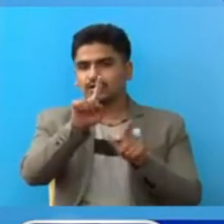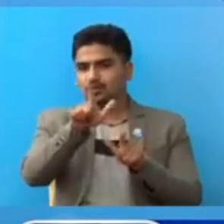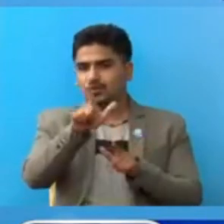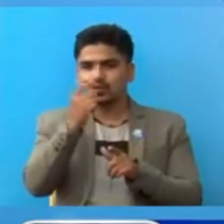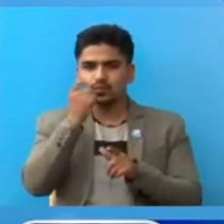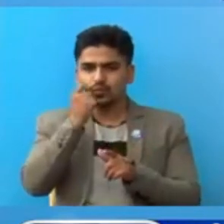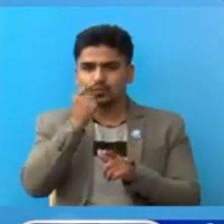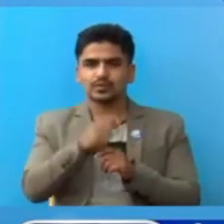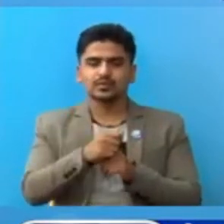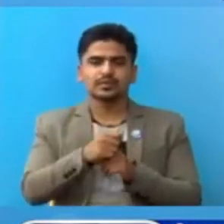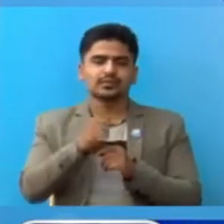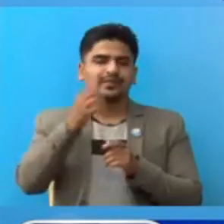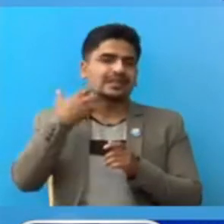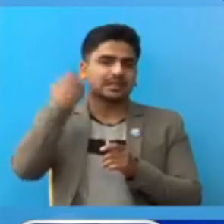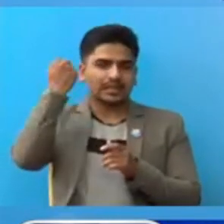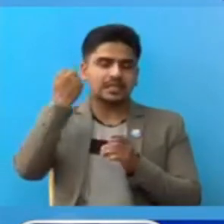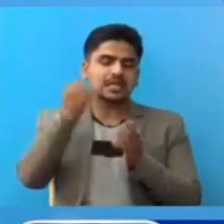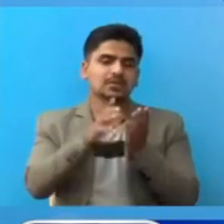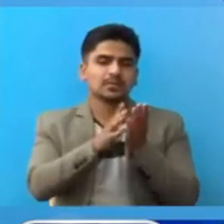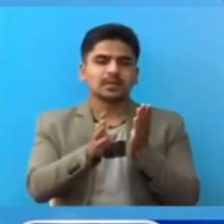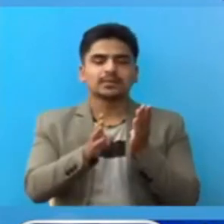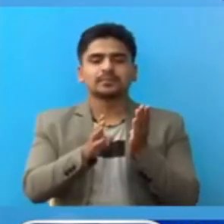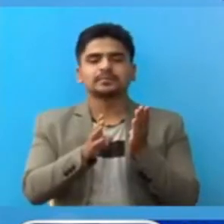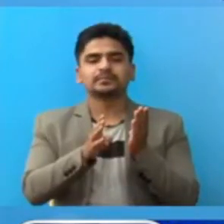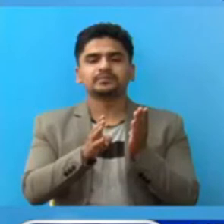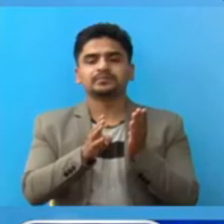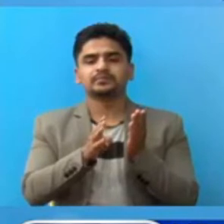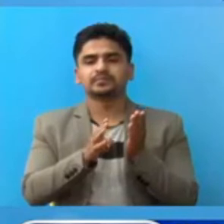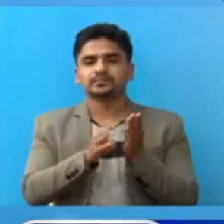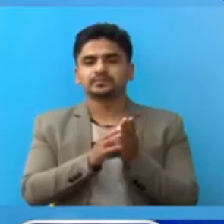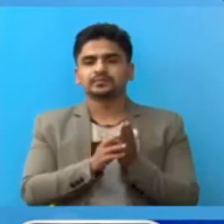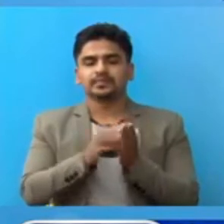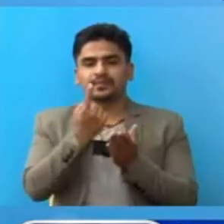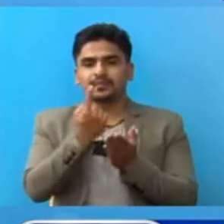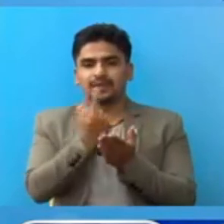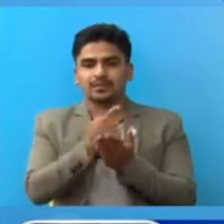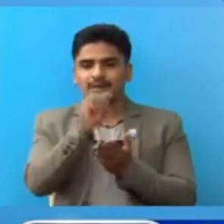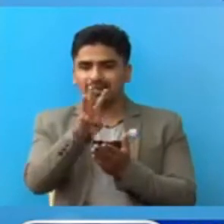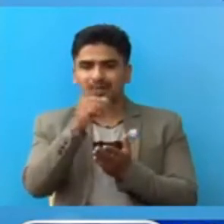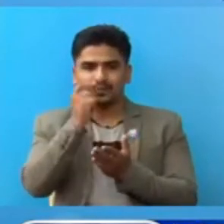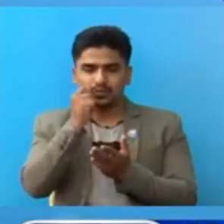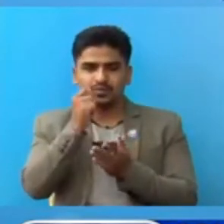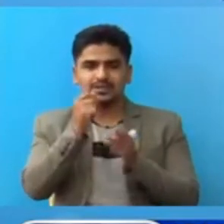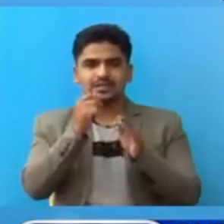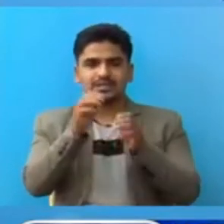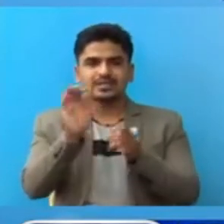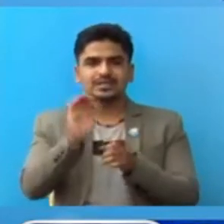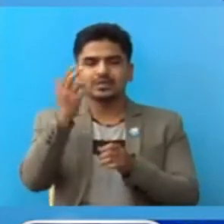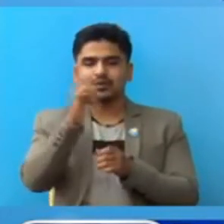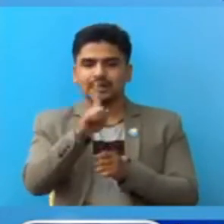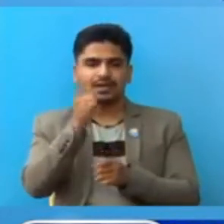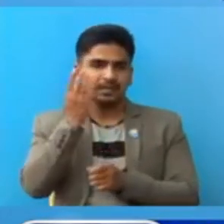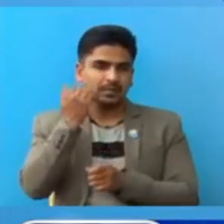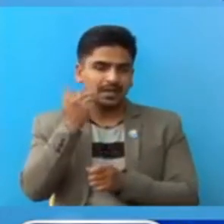रा सुक्रडा टपिकल तथा सरुवारोग अस्पताल टेकु बाट काफांड का तीन पुरूस सिंदुली का एक महिला